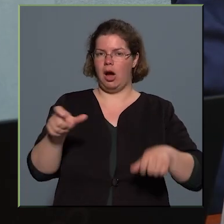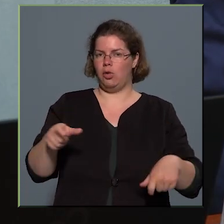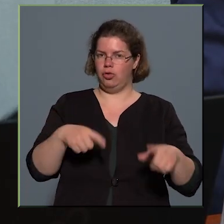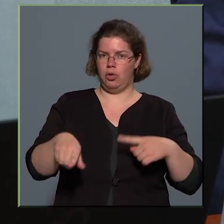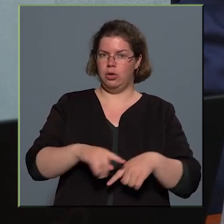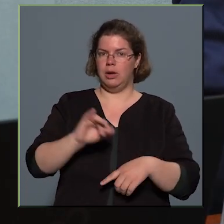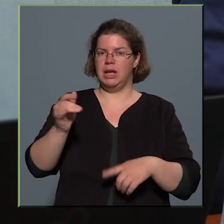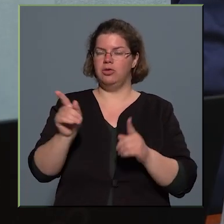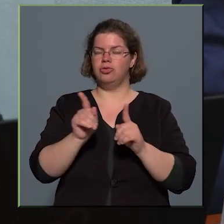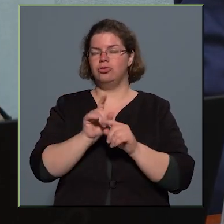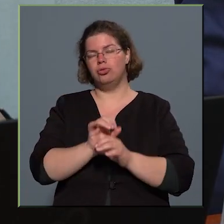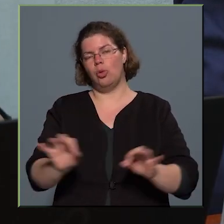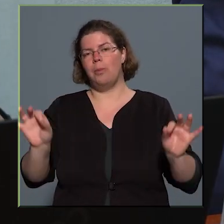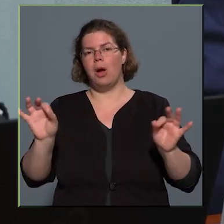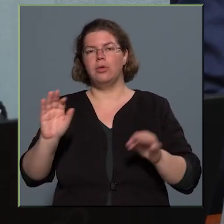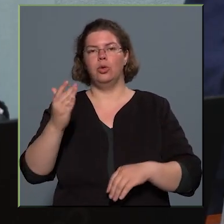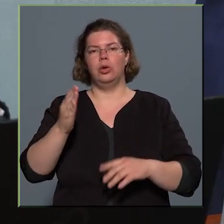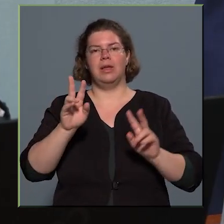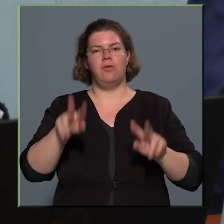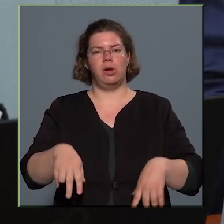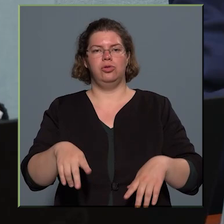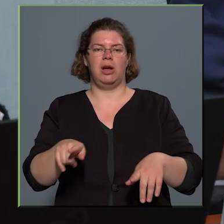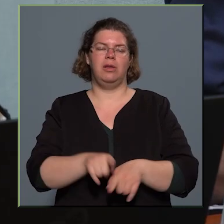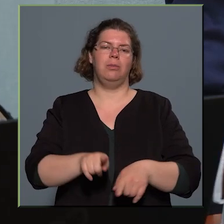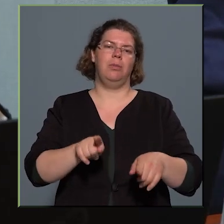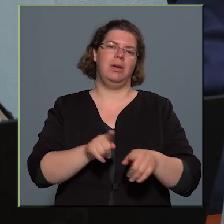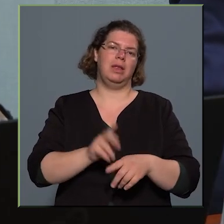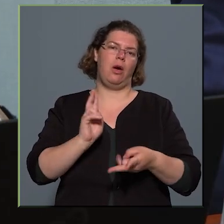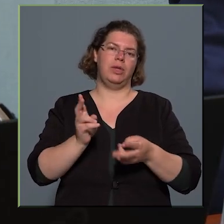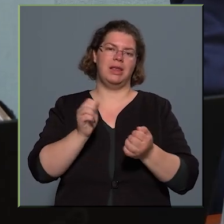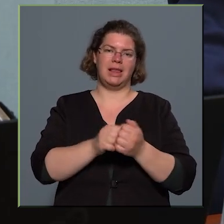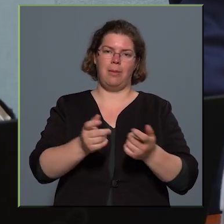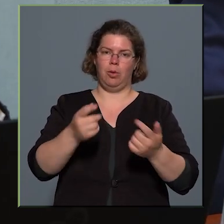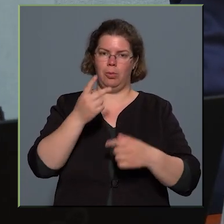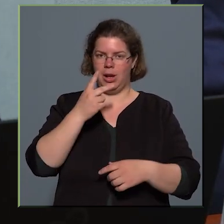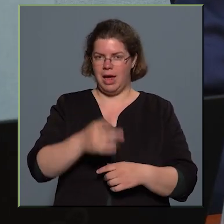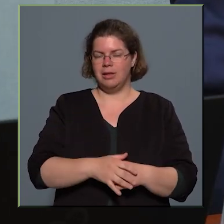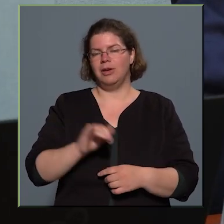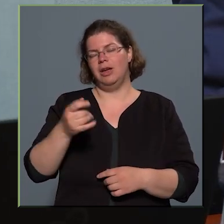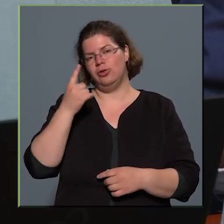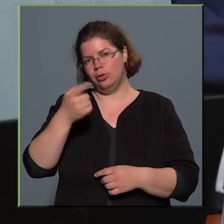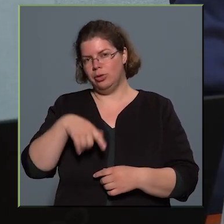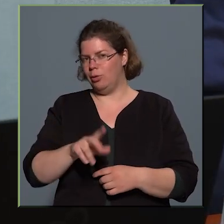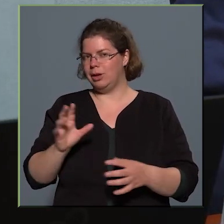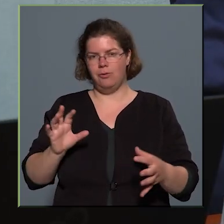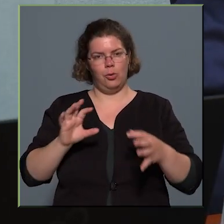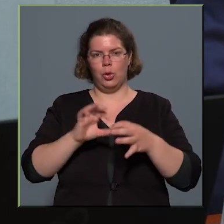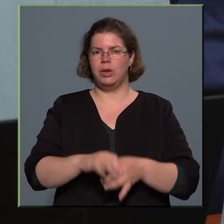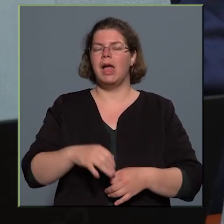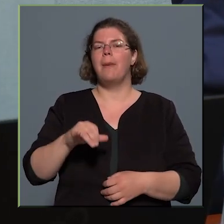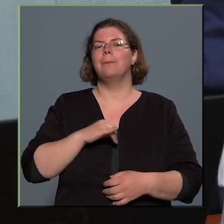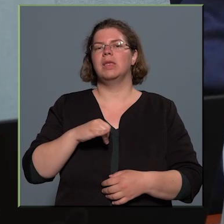tükrözi a valóságot, amit a számokból látjuk, és ugye, mint tudjuk, az nem függ össze a